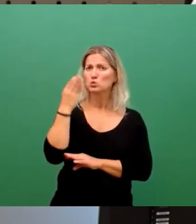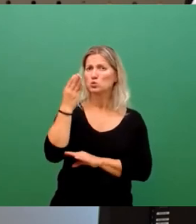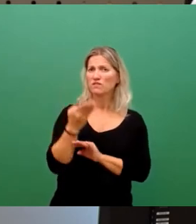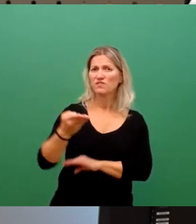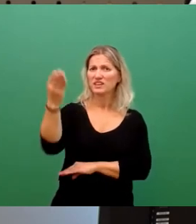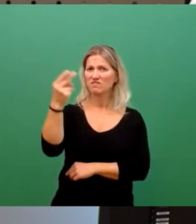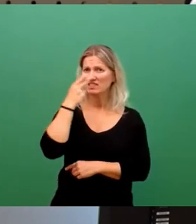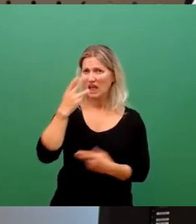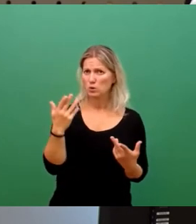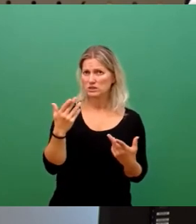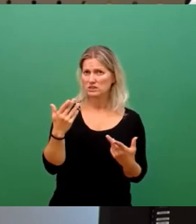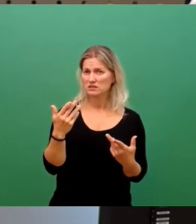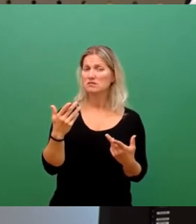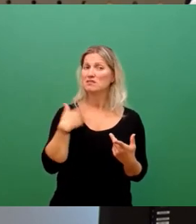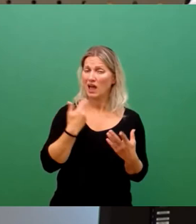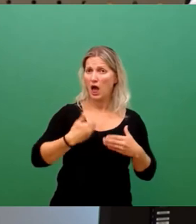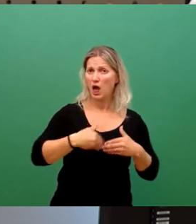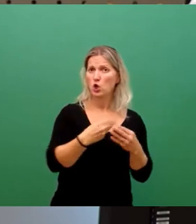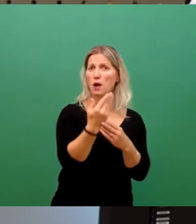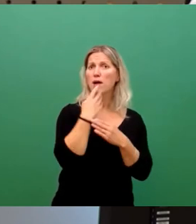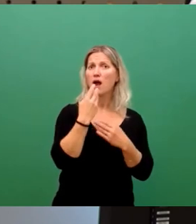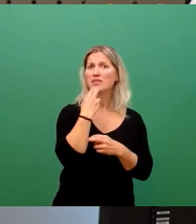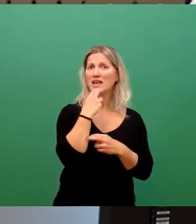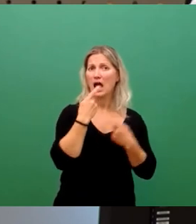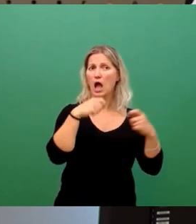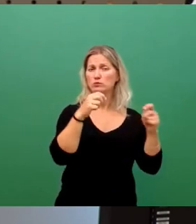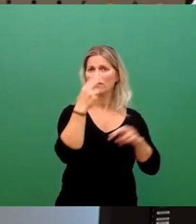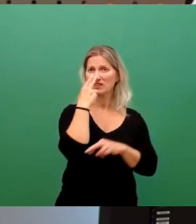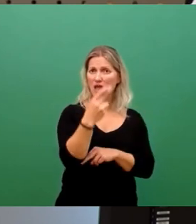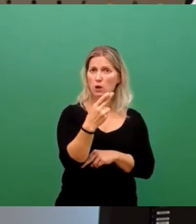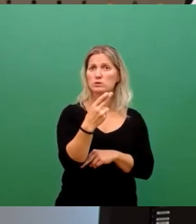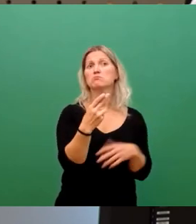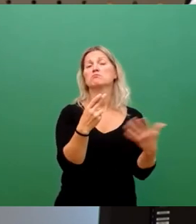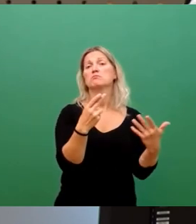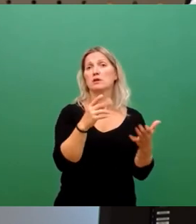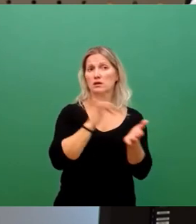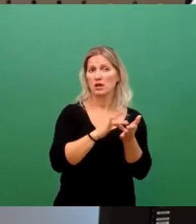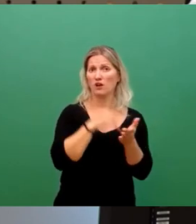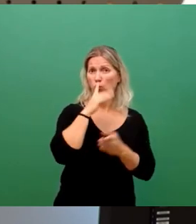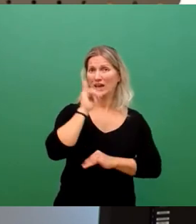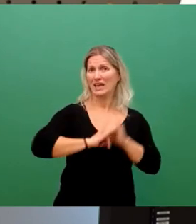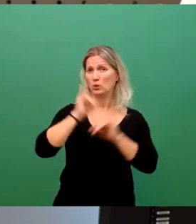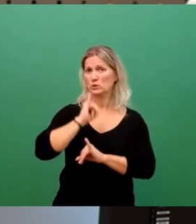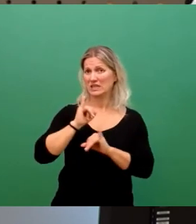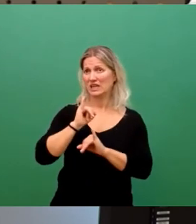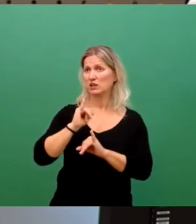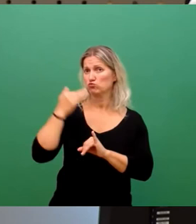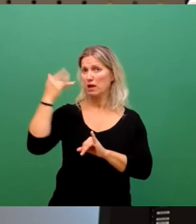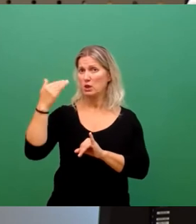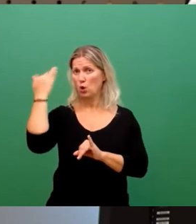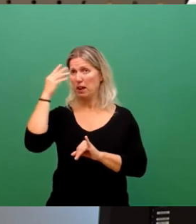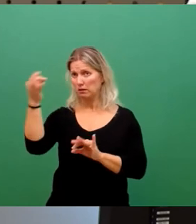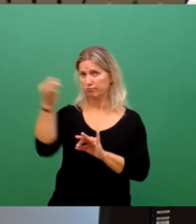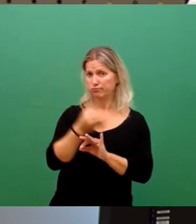stark wir erneuerbare Energien ausbauen, ist am Ende, glaube ich, schon auch eine Schicksalsfrage für den Industriestandort hier vor Ort. Schaffen wir es wirklich, die Energie